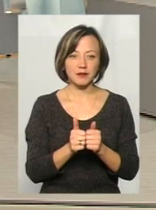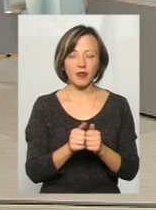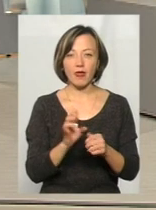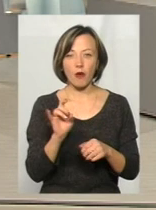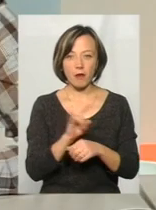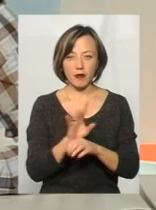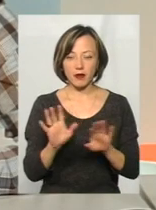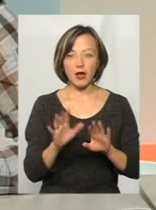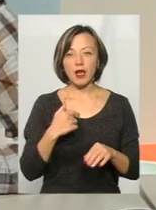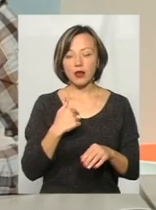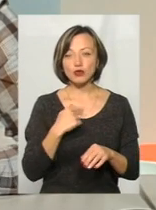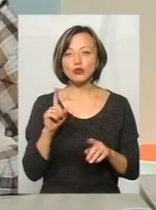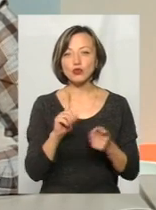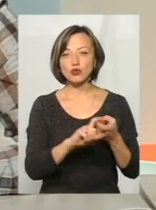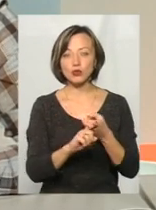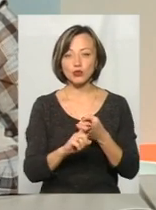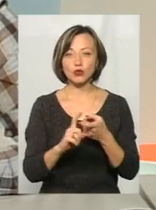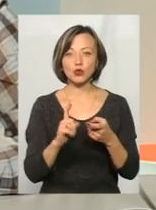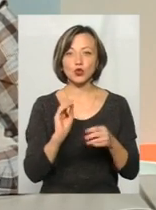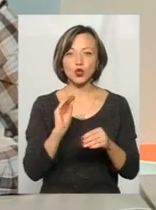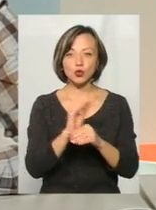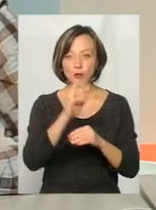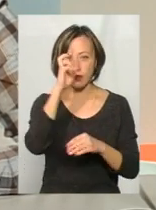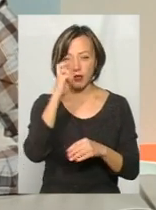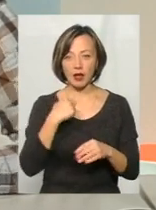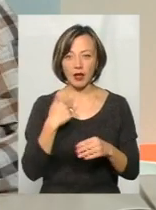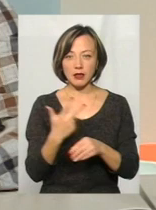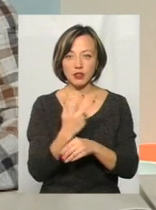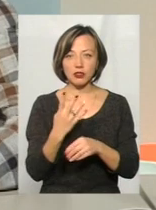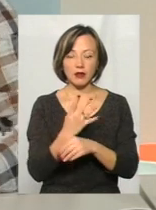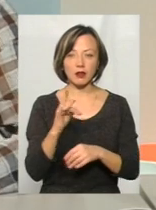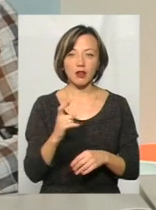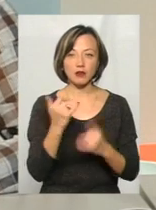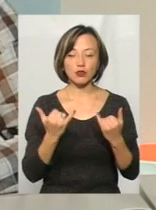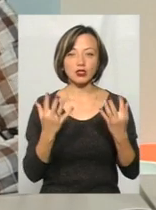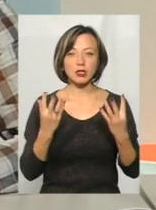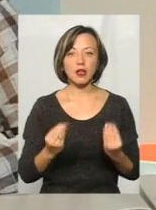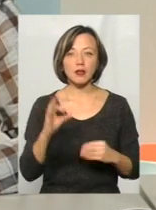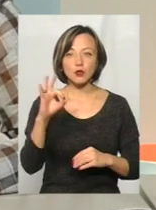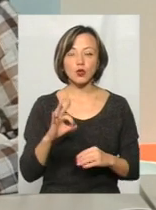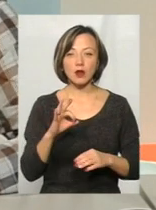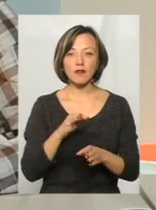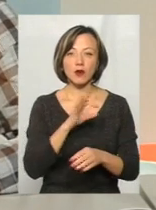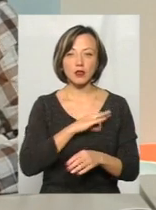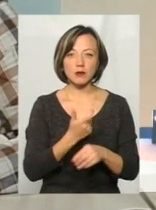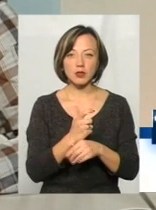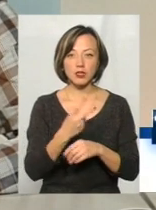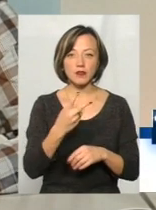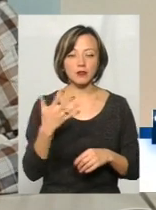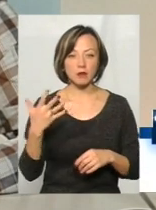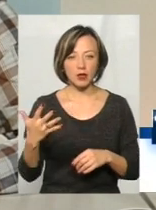субвенції. Я вже чую цю інформацію, мабуть, третій чи четвертий раз. По-перше, на сьогоднішній день відсоток використання більше 25.